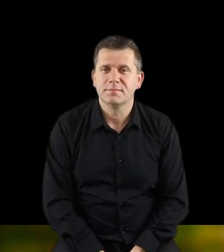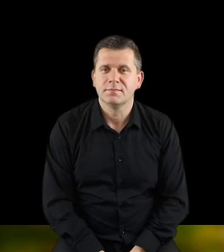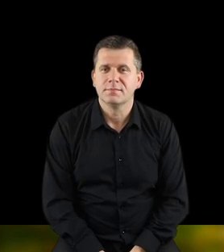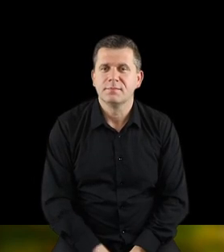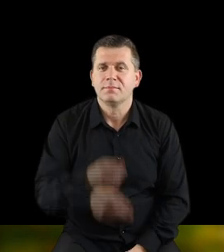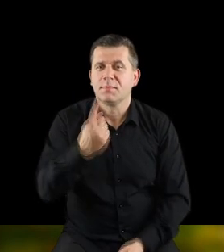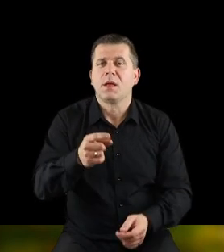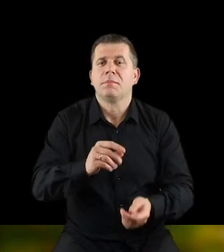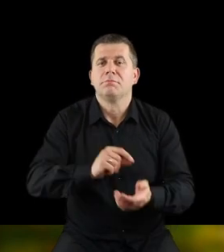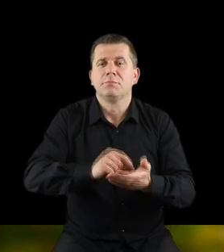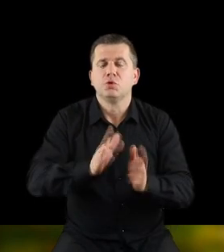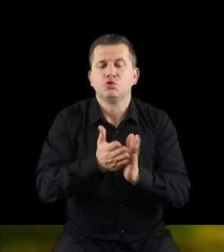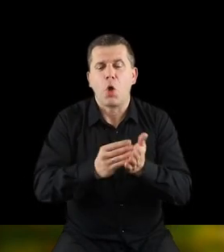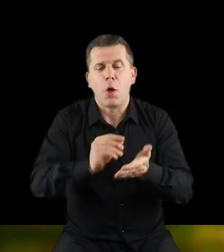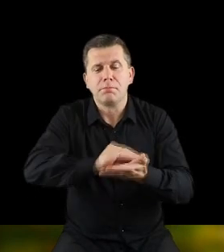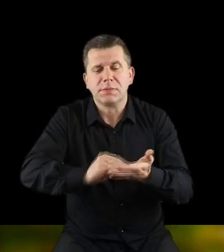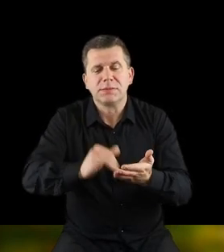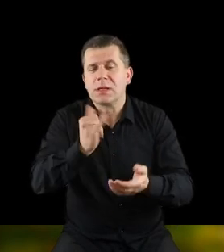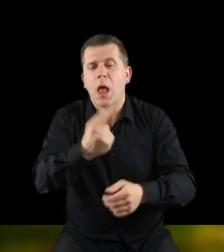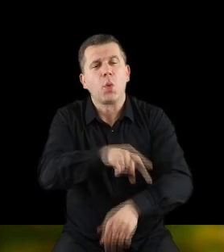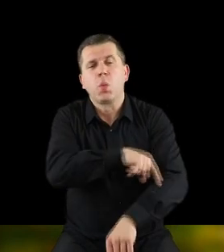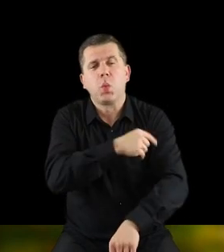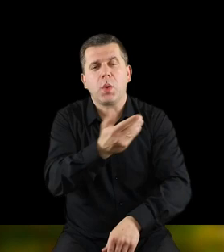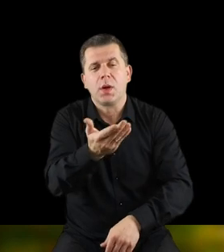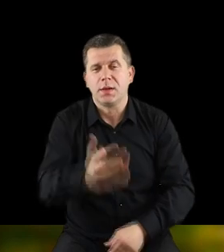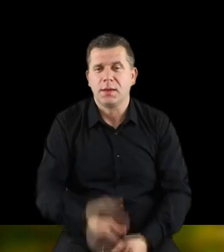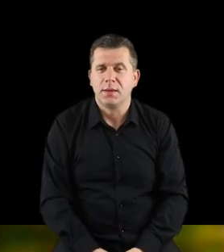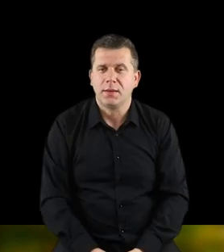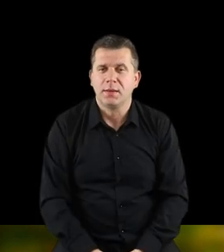Jak długo pisze pani książkę?